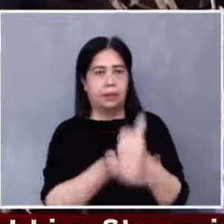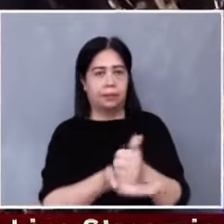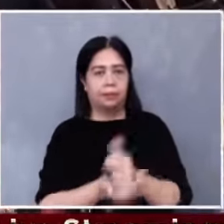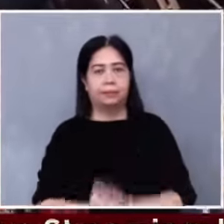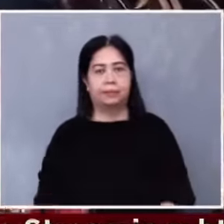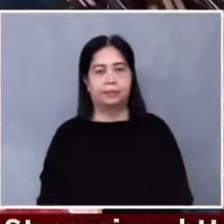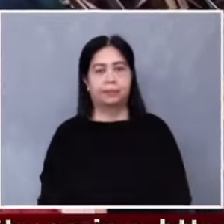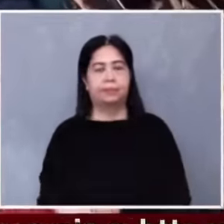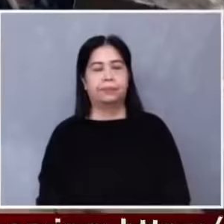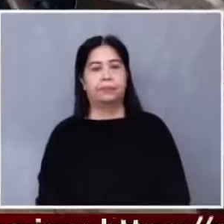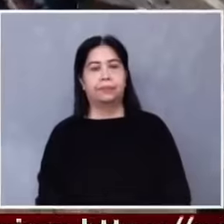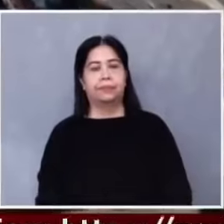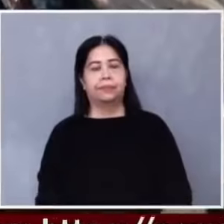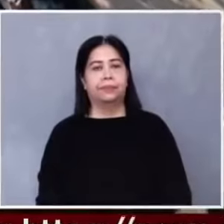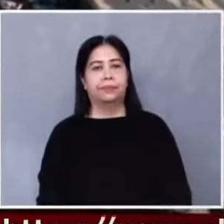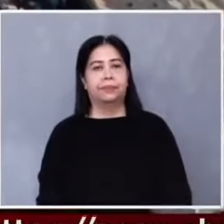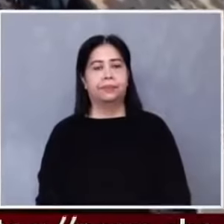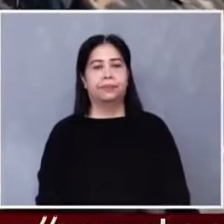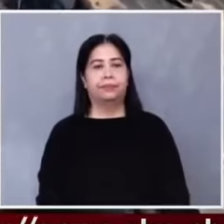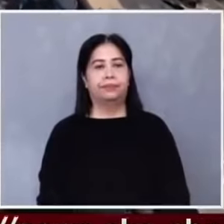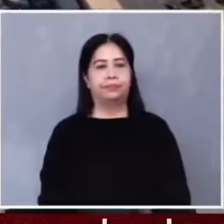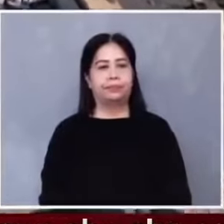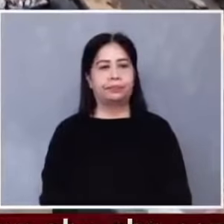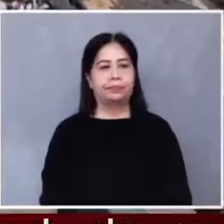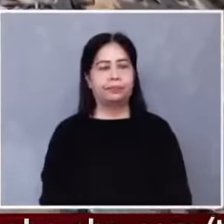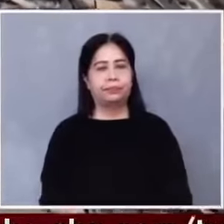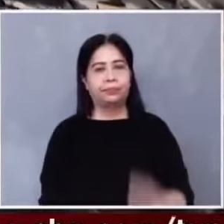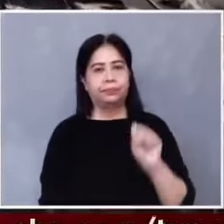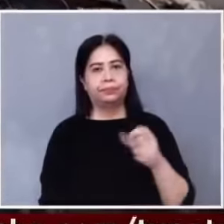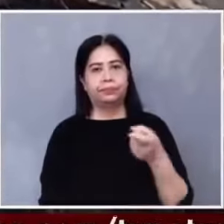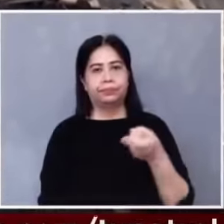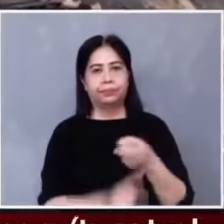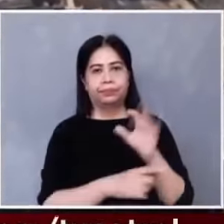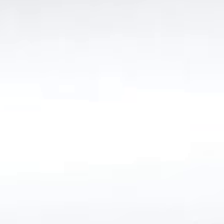Monotok, ABS-CBN News, San Francisco, California.